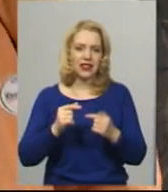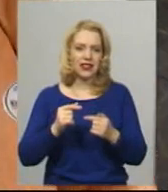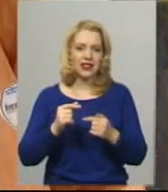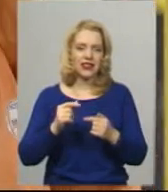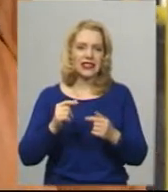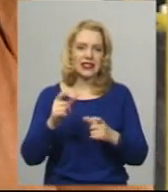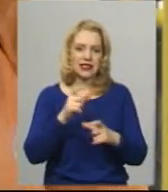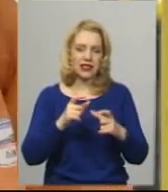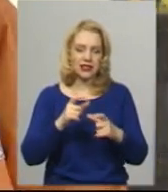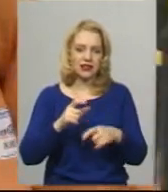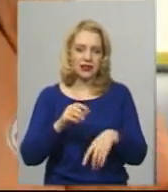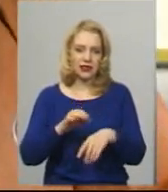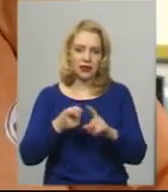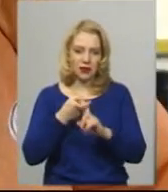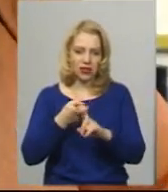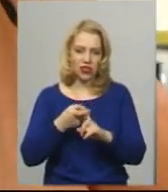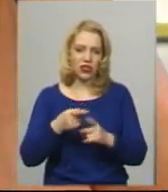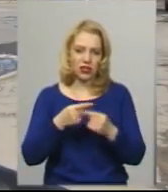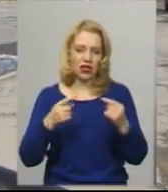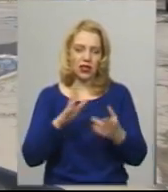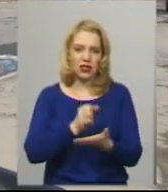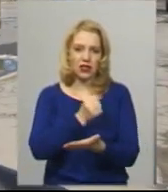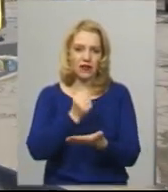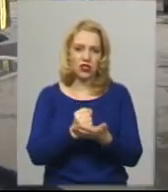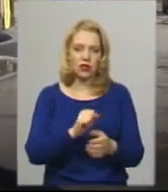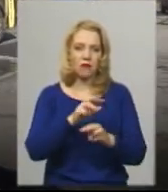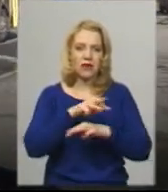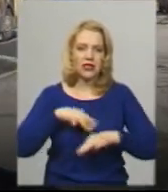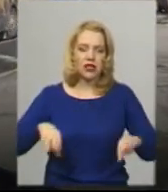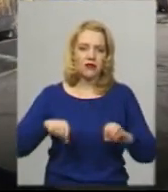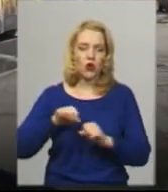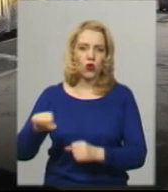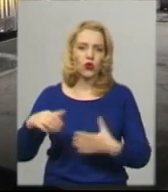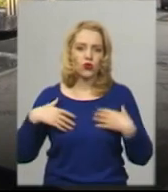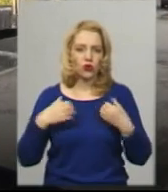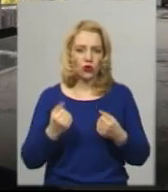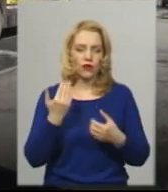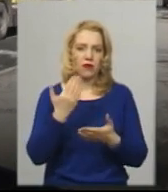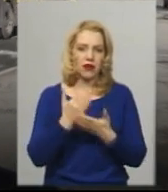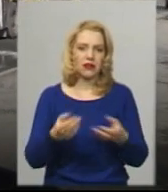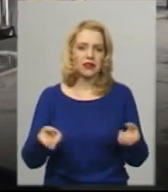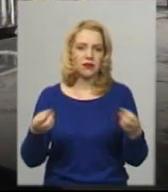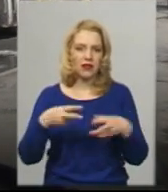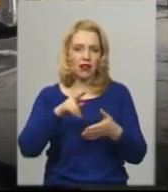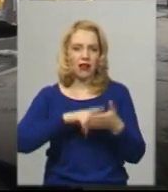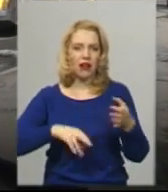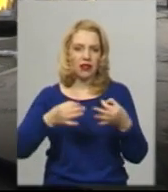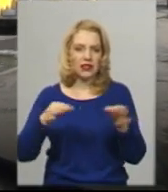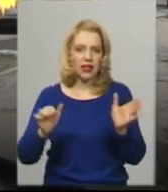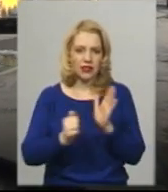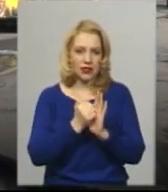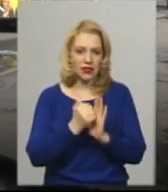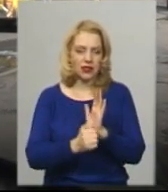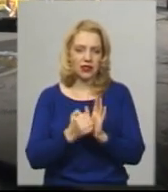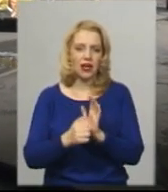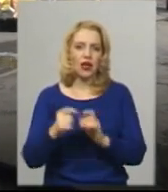які затверджені Міністерством охорони здоров'я. Тобто вони мають відповідні ліцензії. Концентрована,